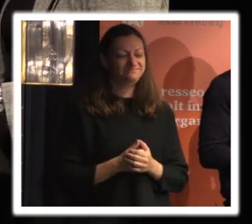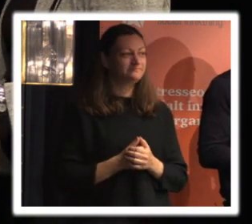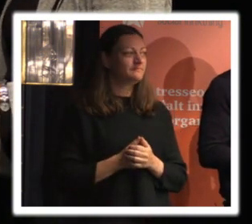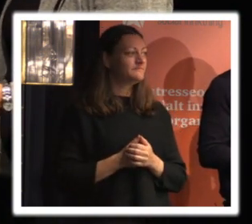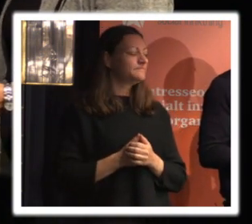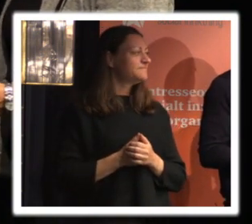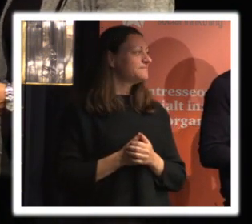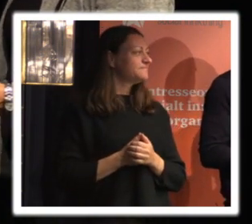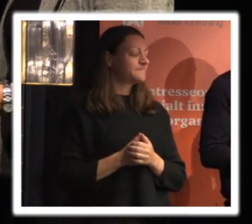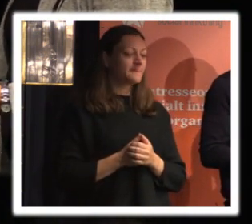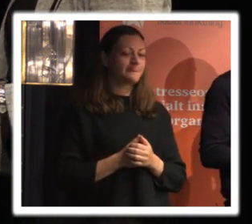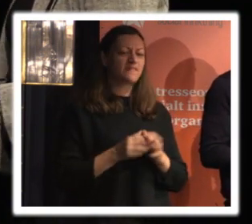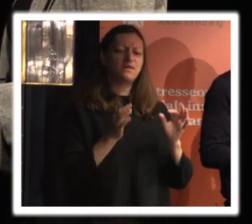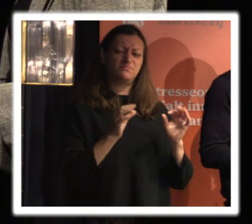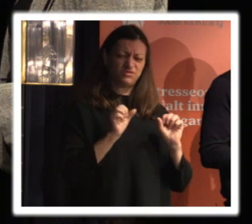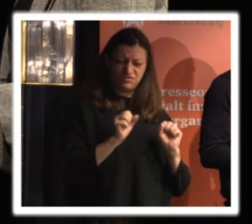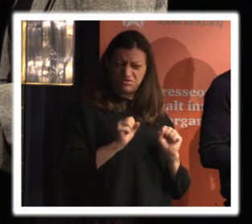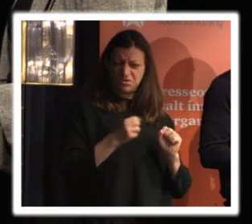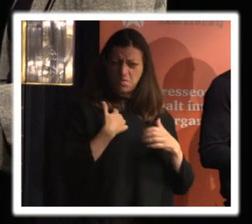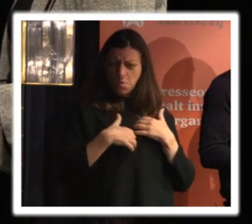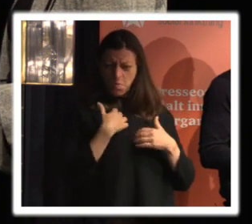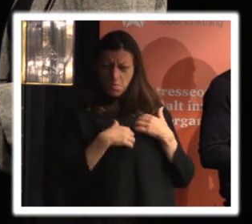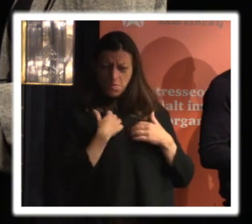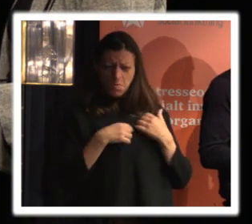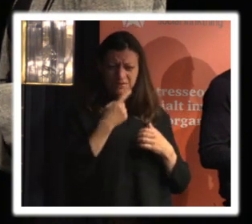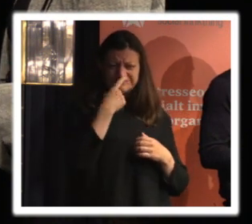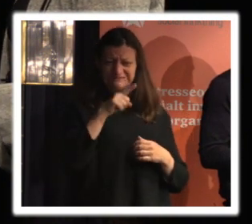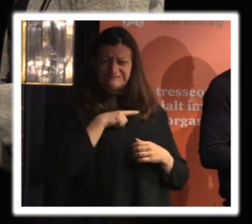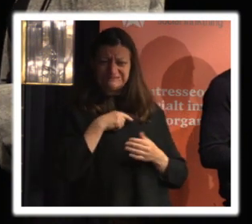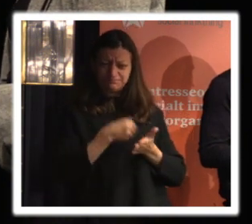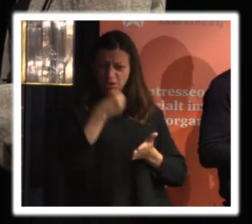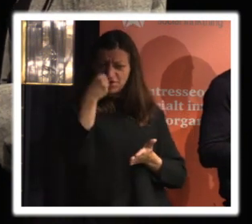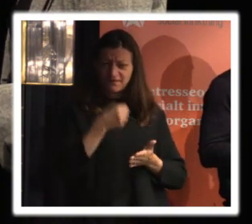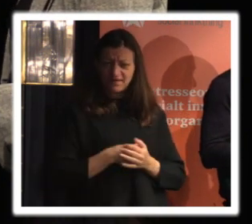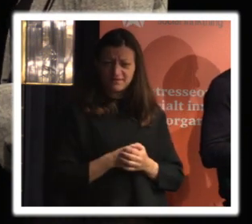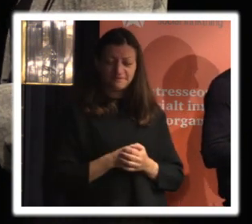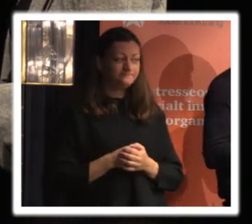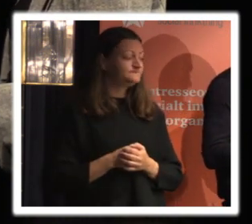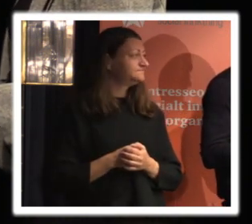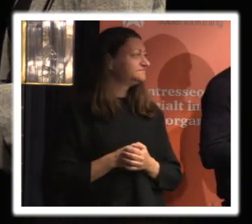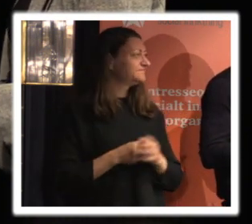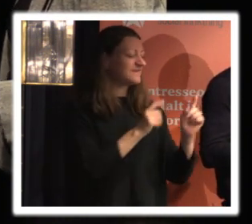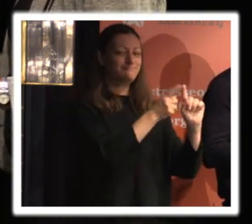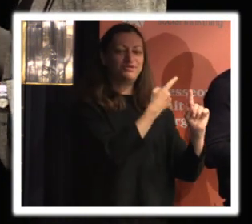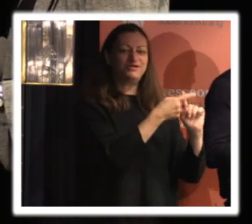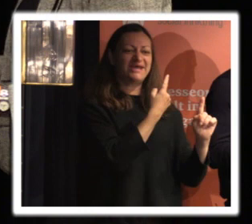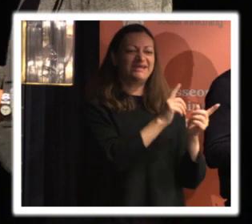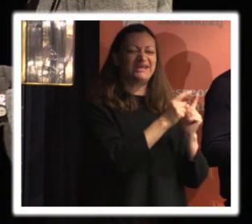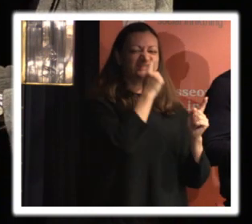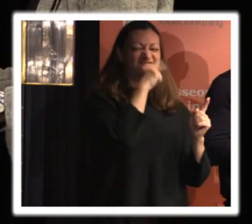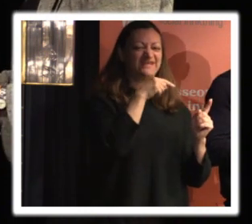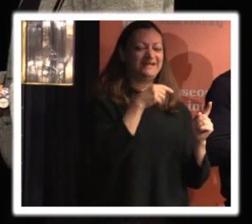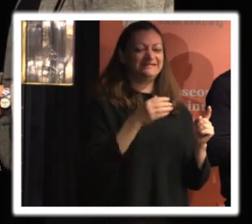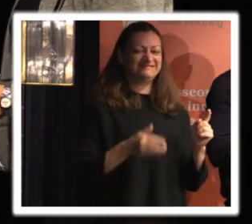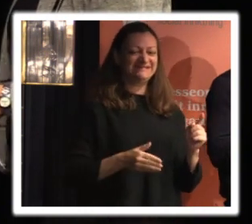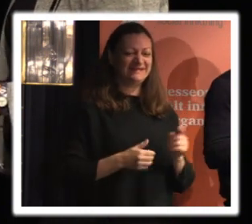men hur orolig ska man vara för böter liksom alltså nu börjar vi lite i andra änden